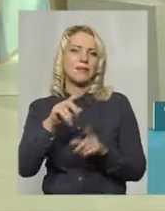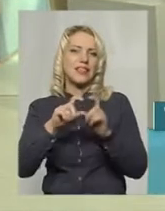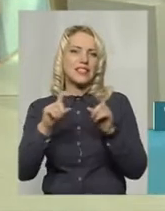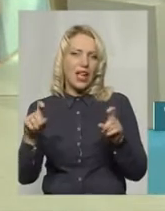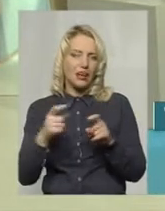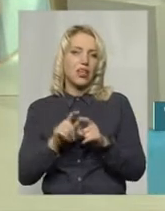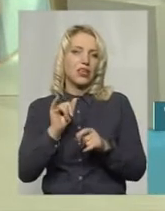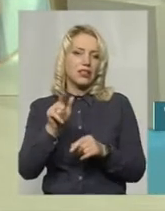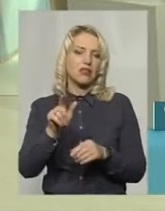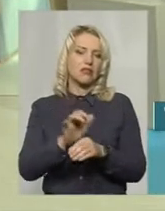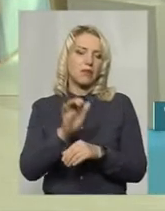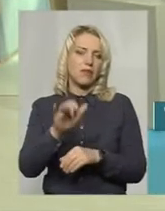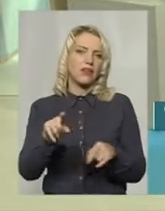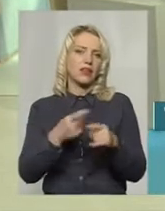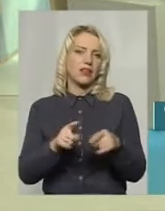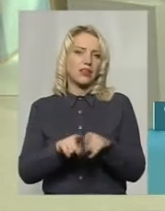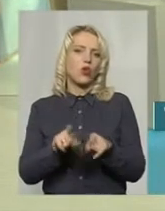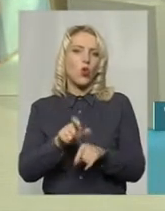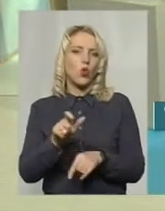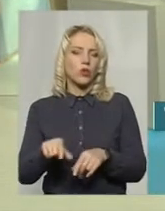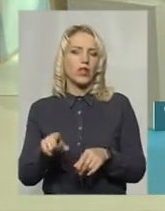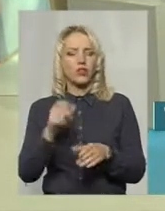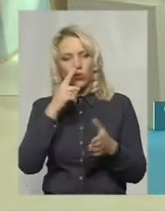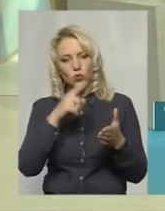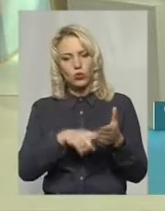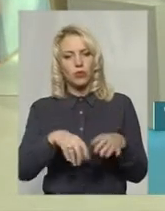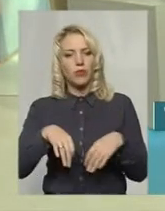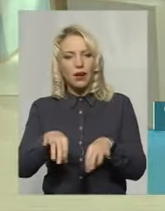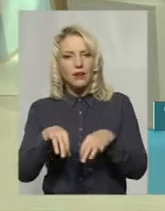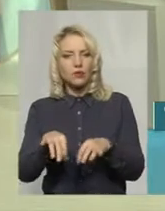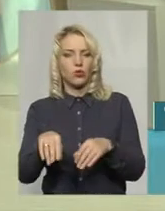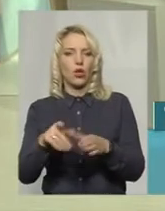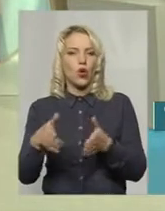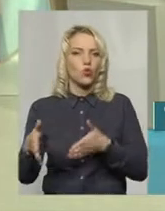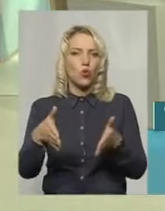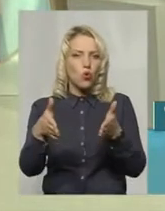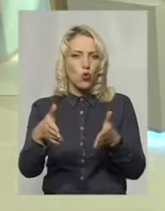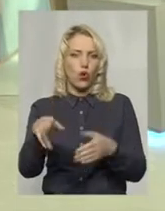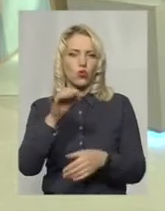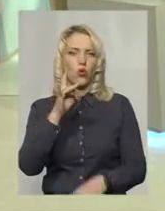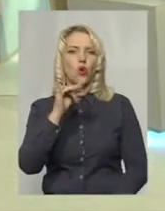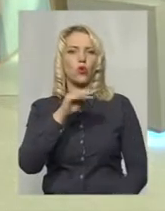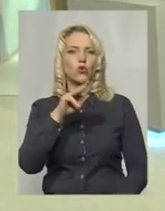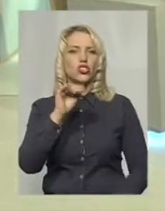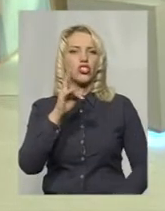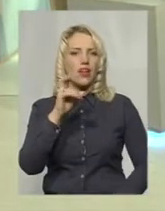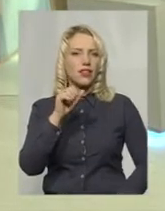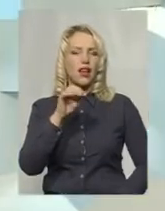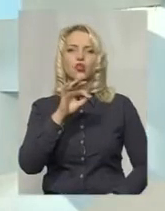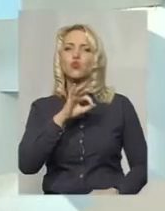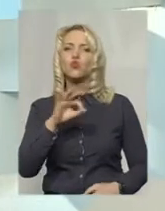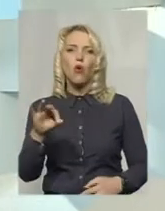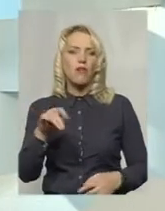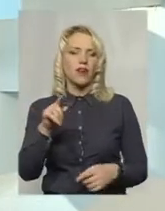доставляють цих пацієнтів. Доступ саме транспортний мається на увазі. Дорога до Ружичанки чудова, пряма,